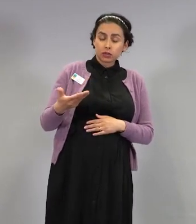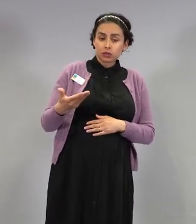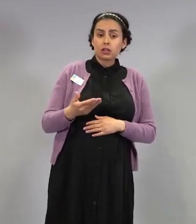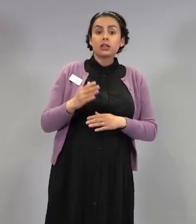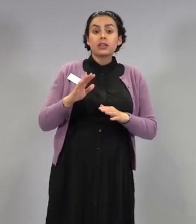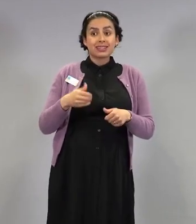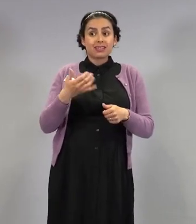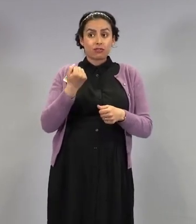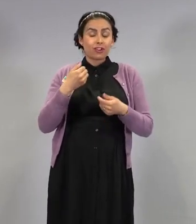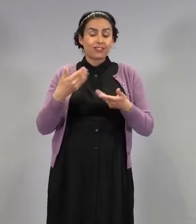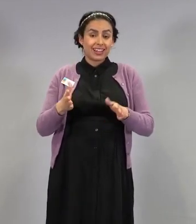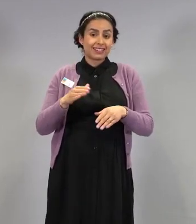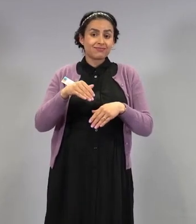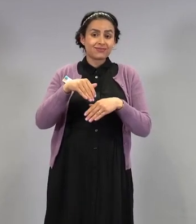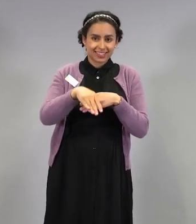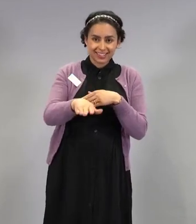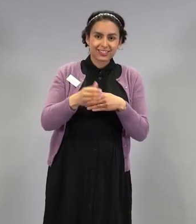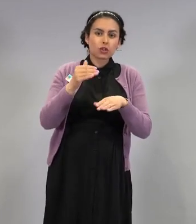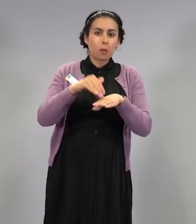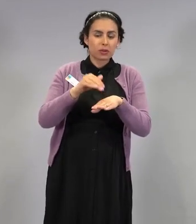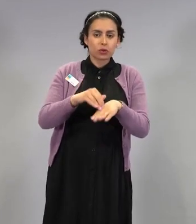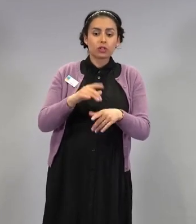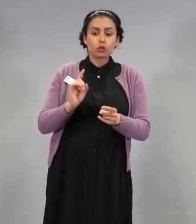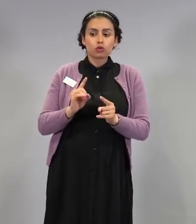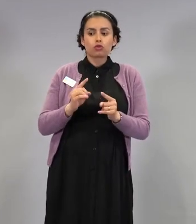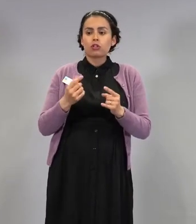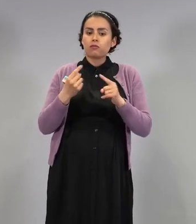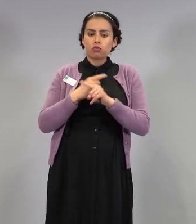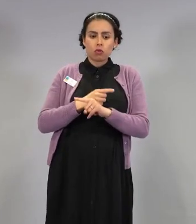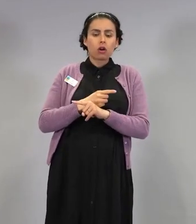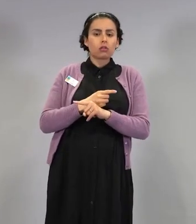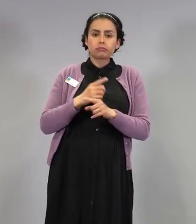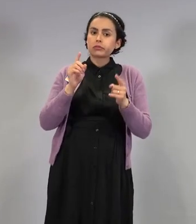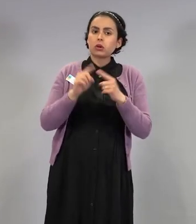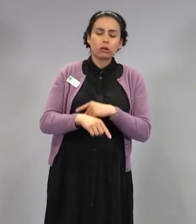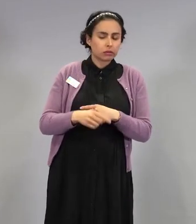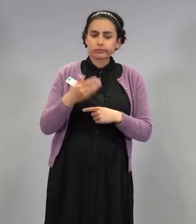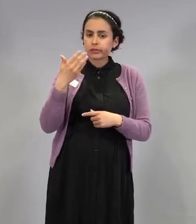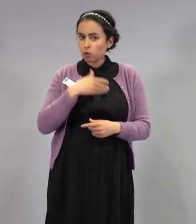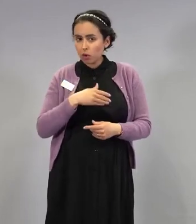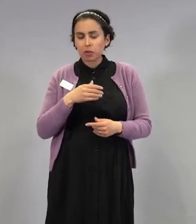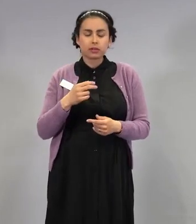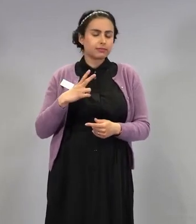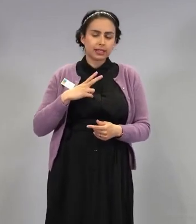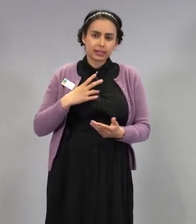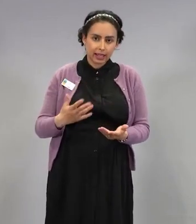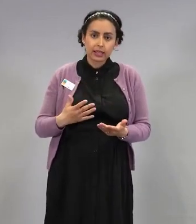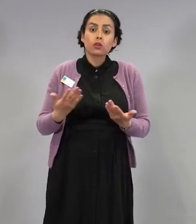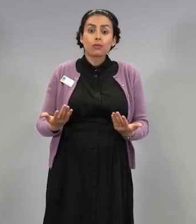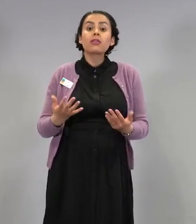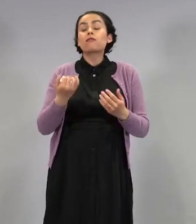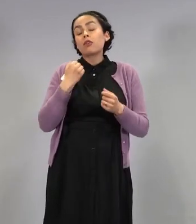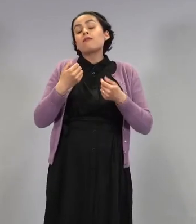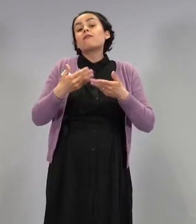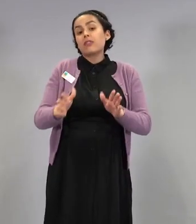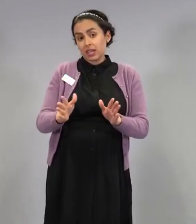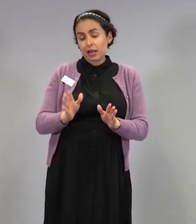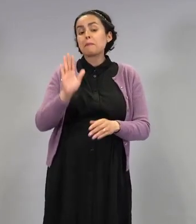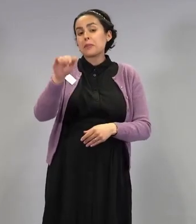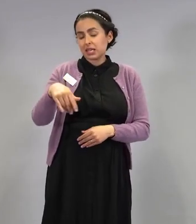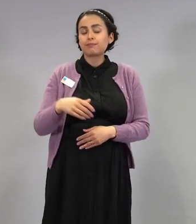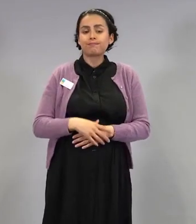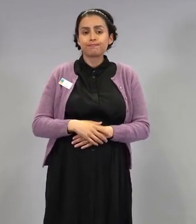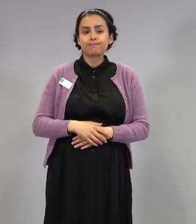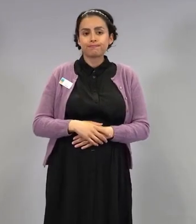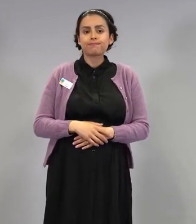jää. Eli jos vuoro on ollut aikaisemmin, rokotteen voi mennä hakemaan myös vielä nyt. Joo, ilman muuta. Ja